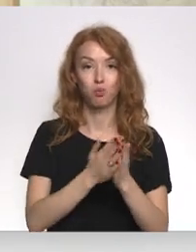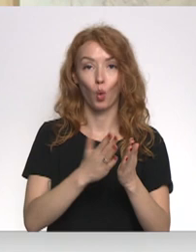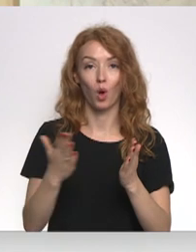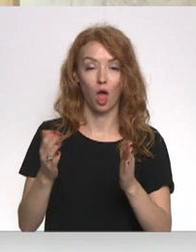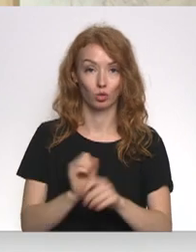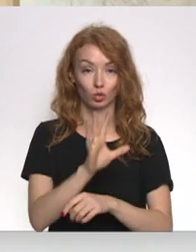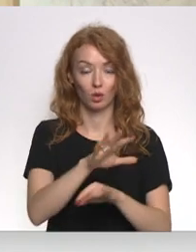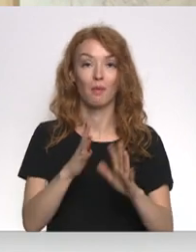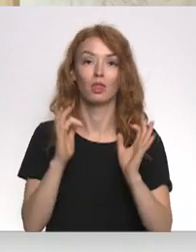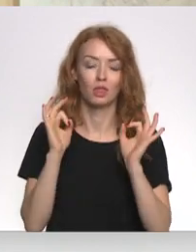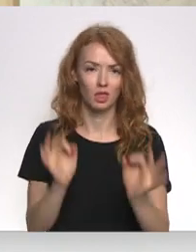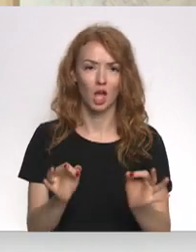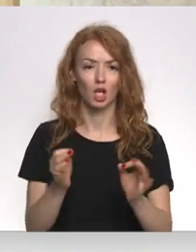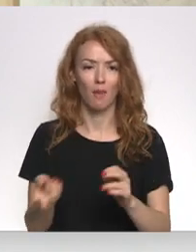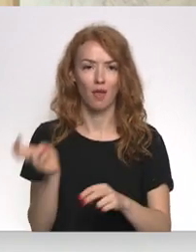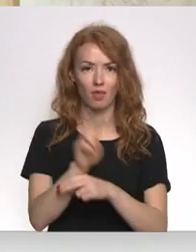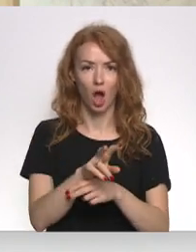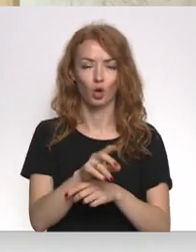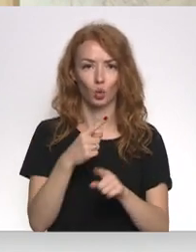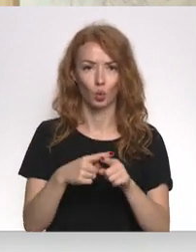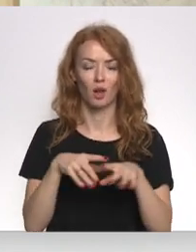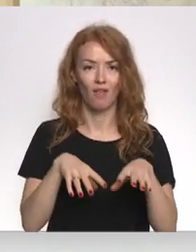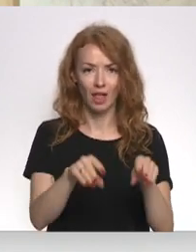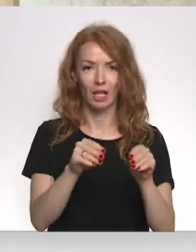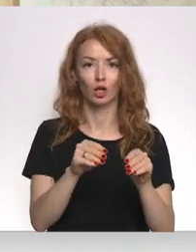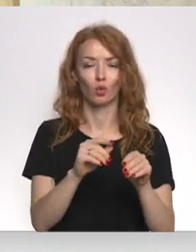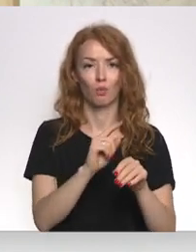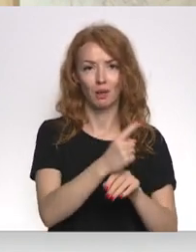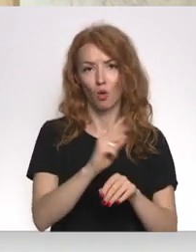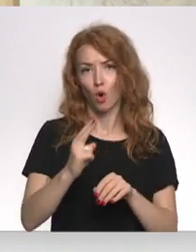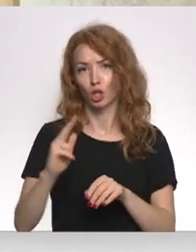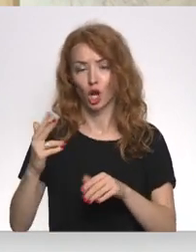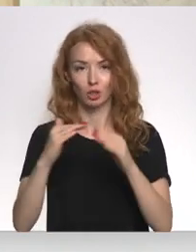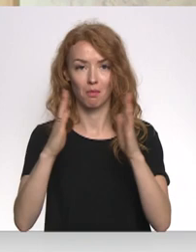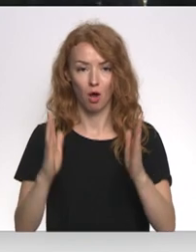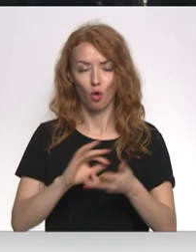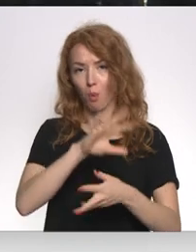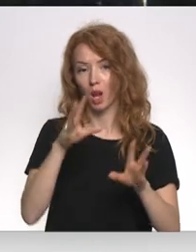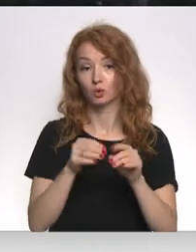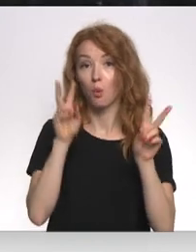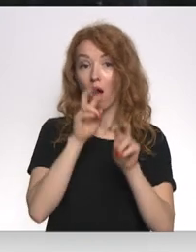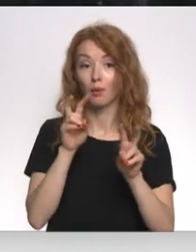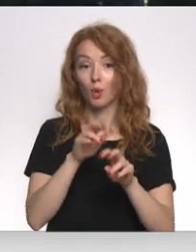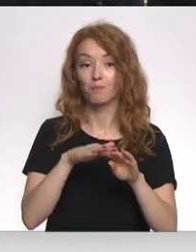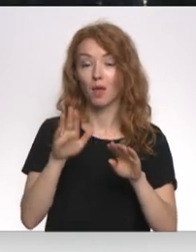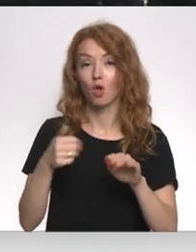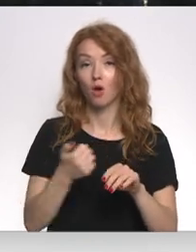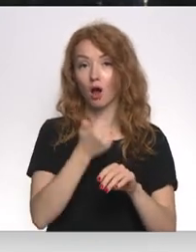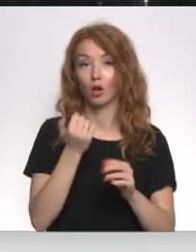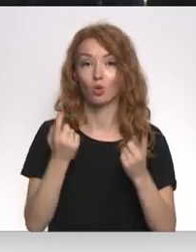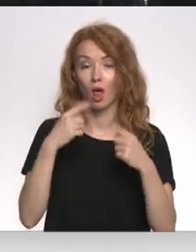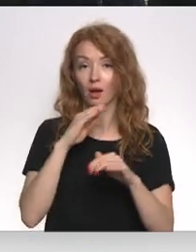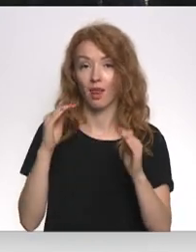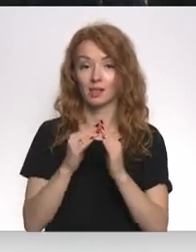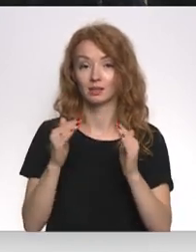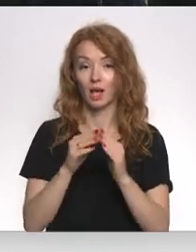sūtītu, bet tiešām atnāktu un uztaisītu vienā, otrā, trešā mājā kompleksās pārbaldes. Pēdējo gadu laikā Rēzeknē